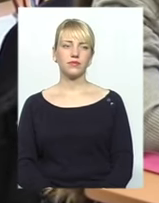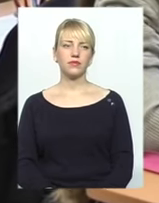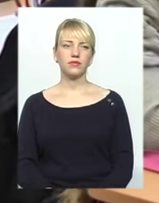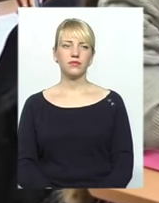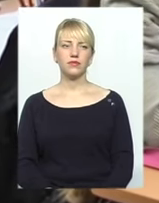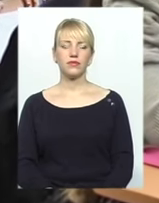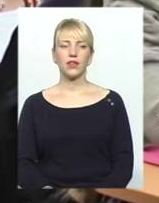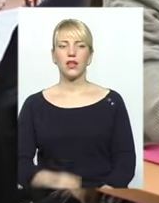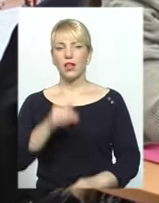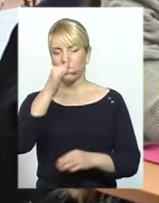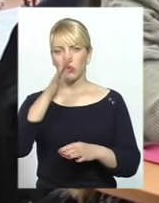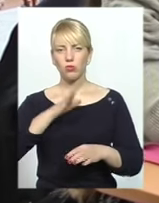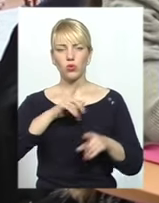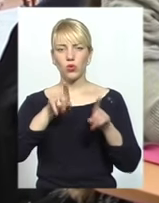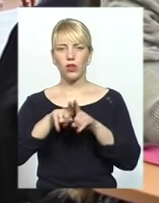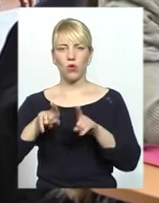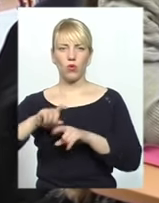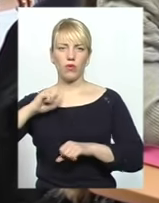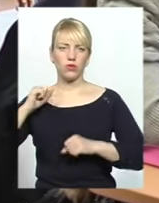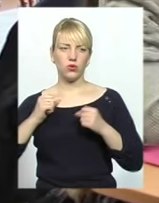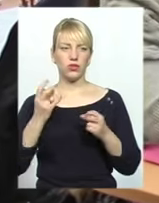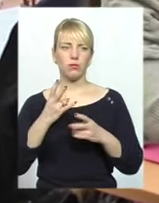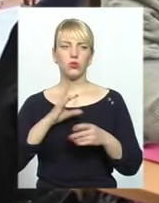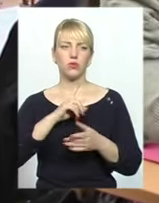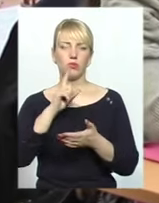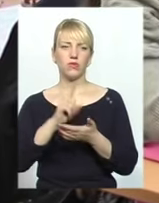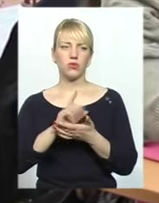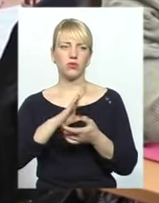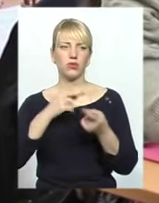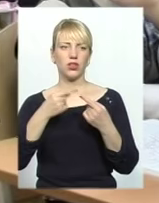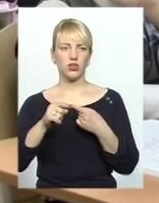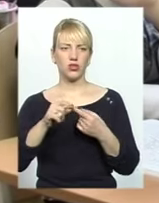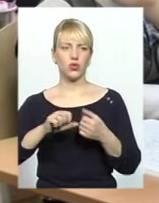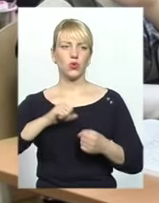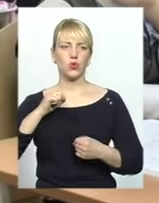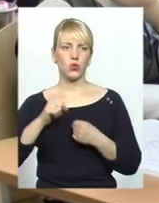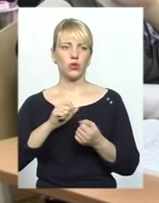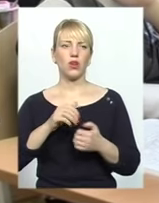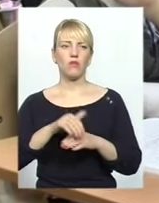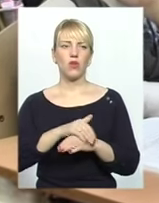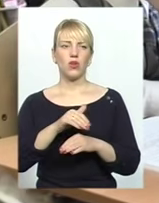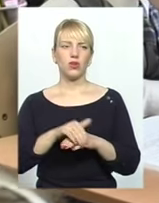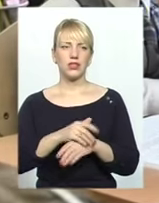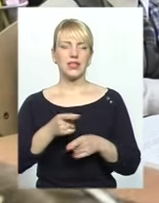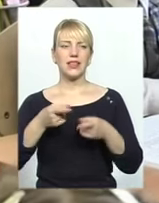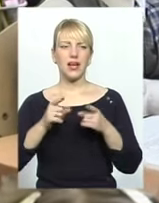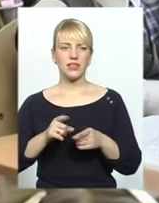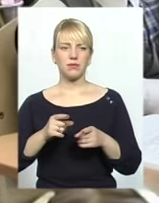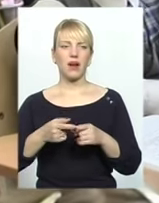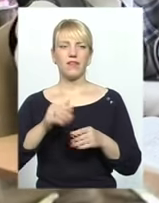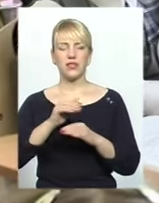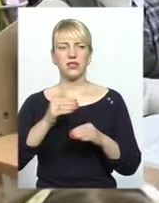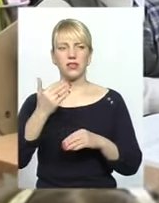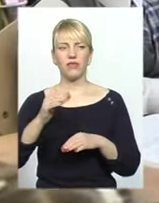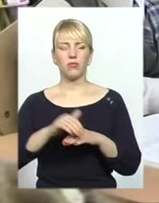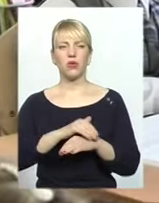бути однакові друзі. Треба, щоб обов'язково був інший якийсь друг. Молодці. Насправді, дітки, ви дуже молодці.